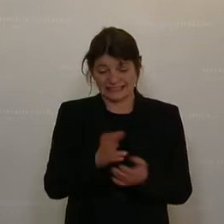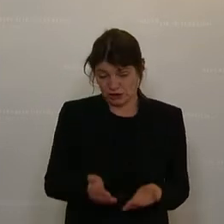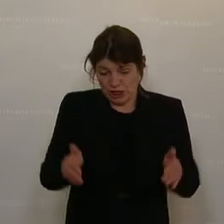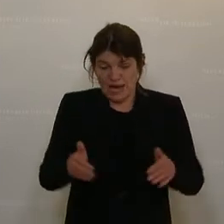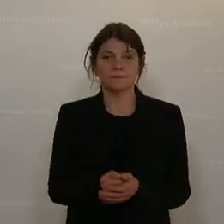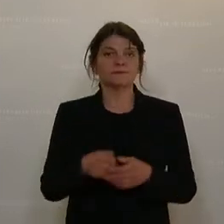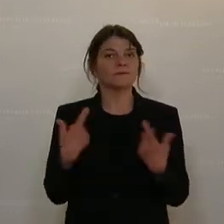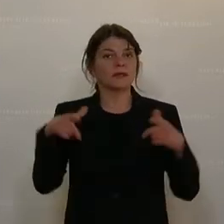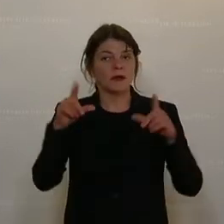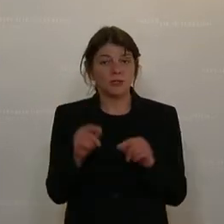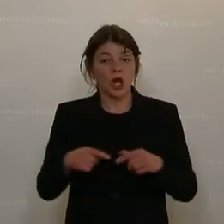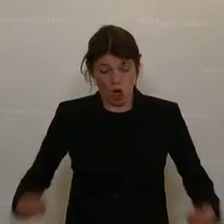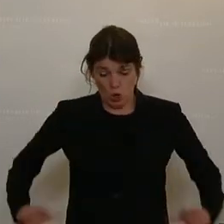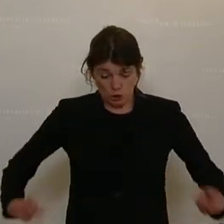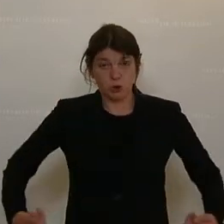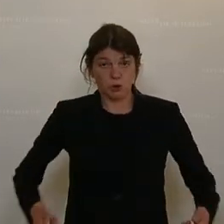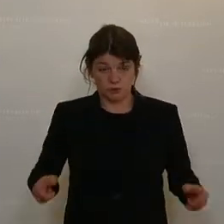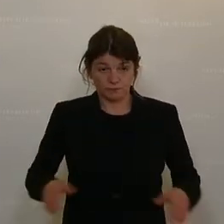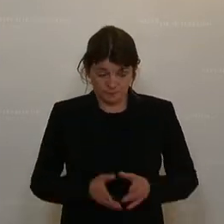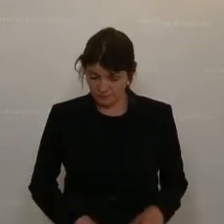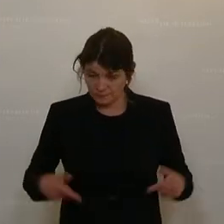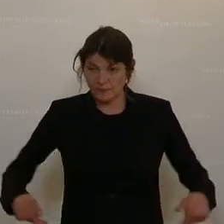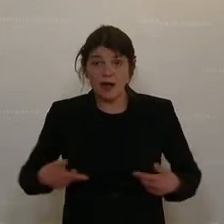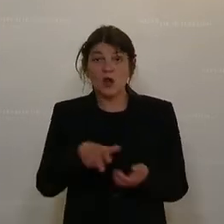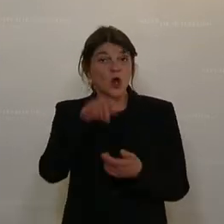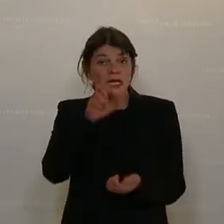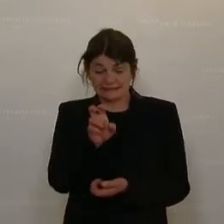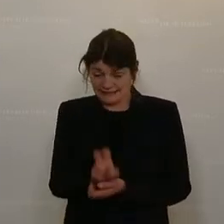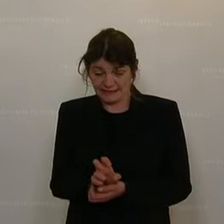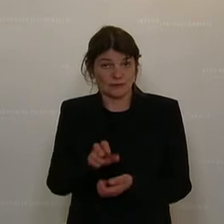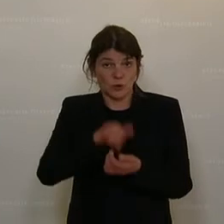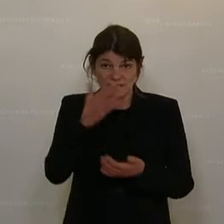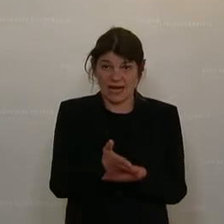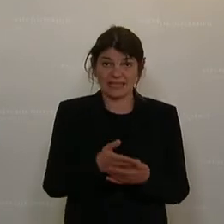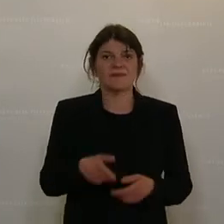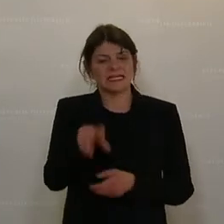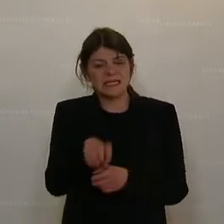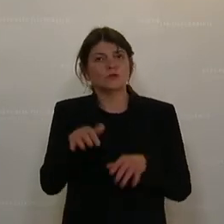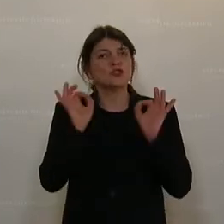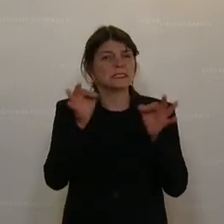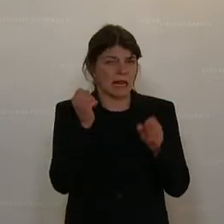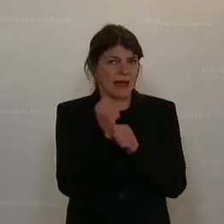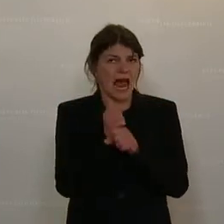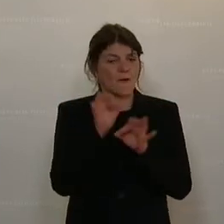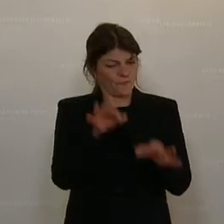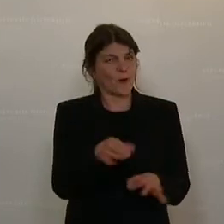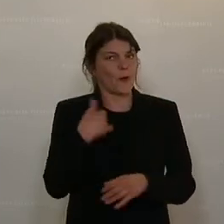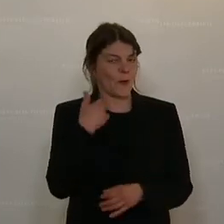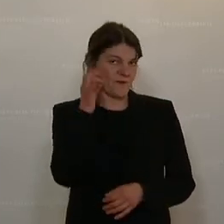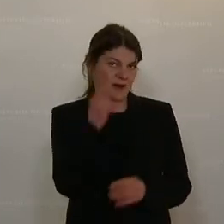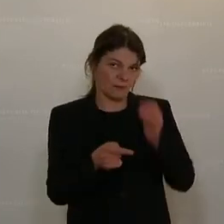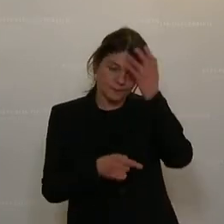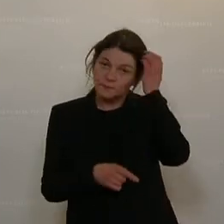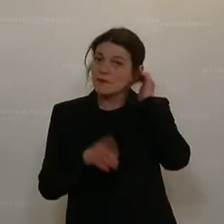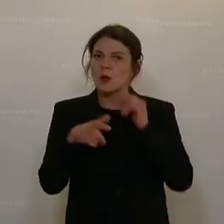fahrgestellt, das heißt das Gerüst des Rollstuhls, wo einfach noch keine Sitzschale enthalten ist, die speziell angefertigt werden muss für diese junge Frau, damit